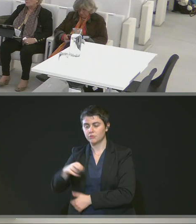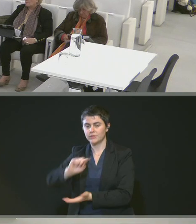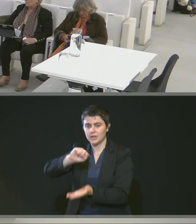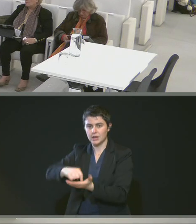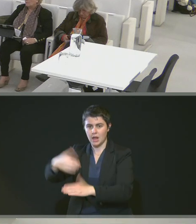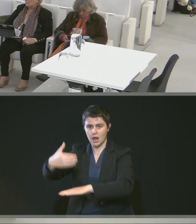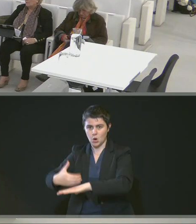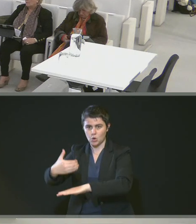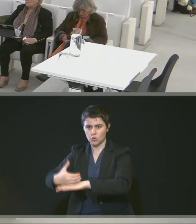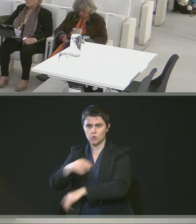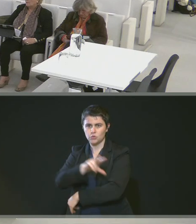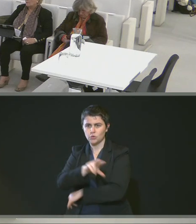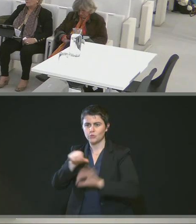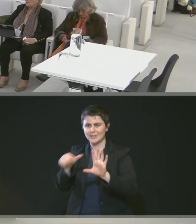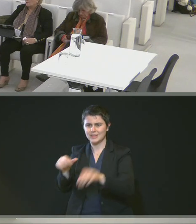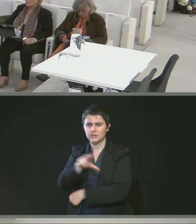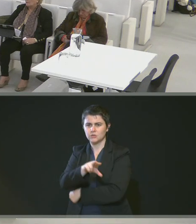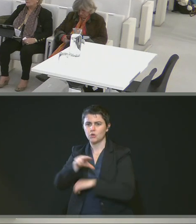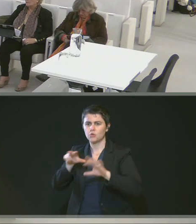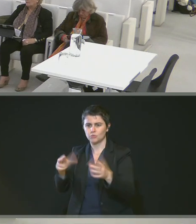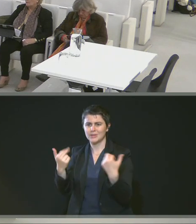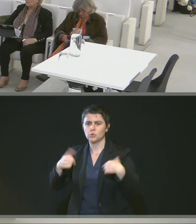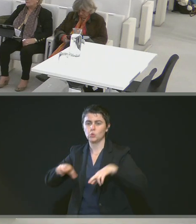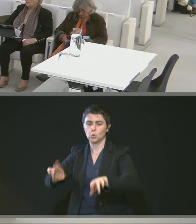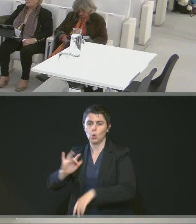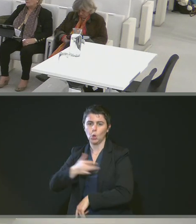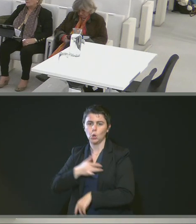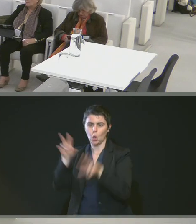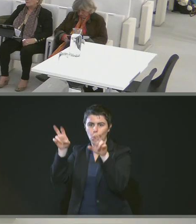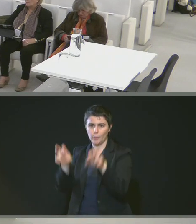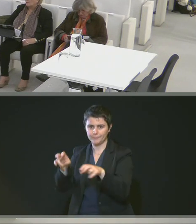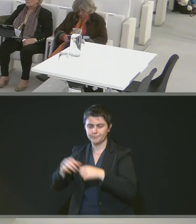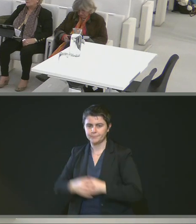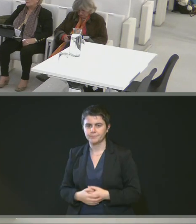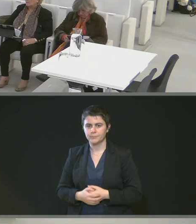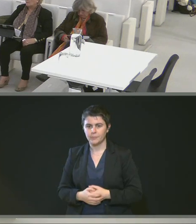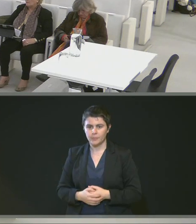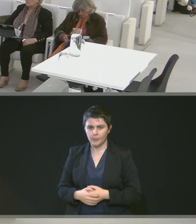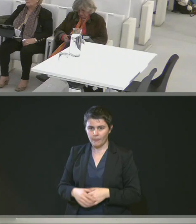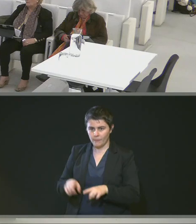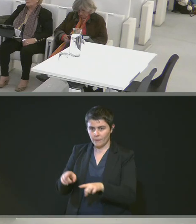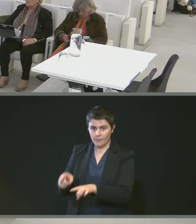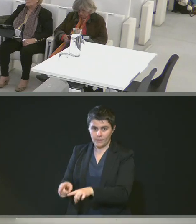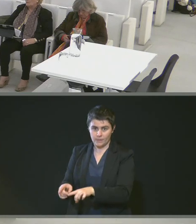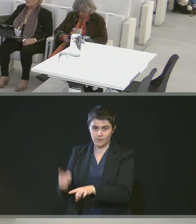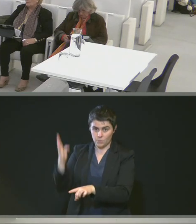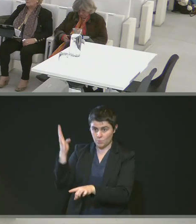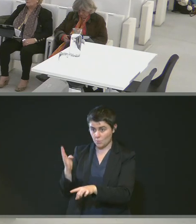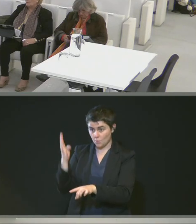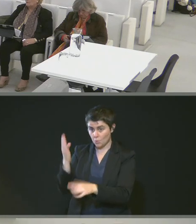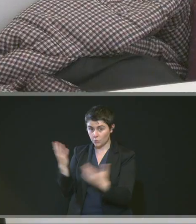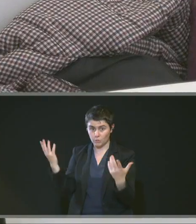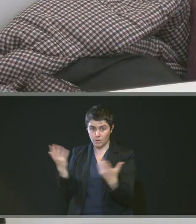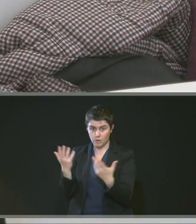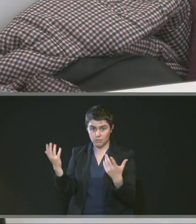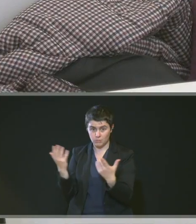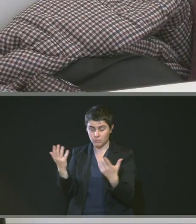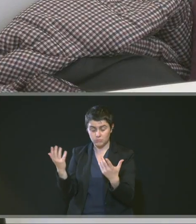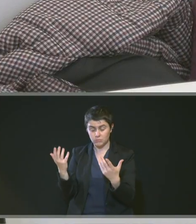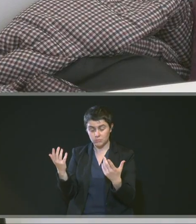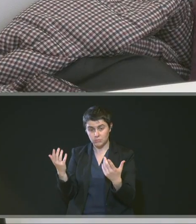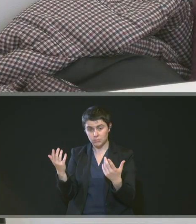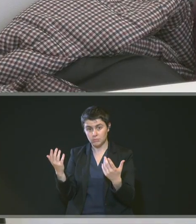36, 38 rue Le Coeur. Les mines ont besoin de faciliter la circulation entre les dépôts